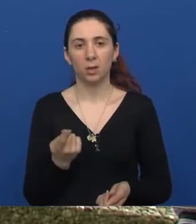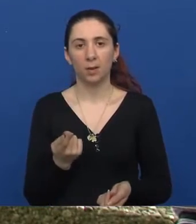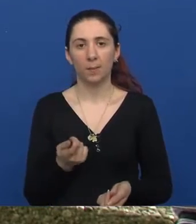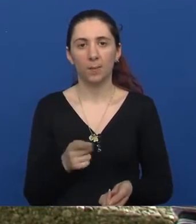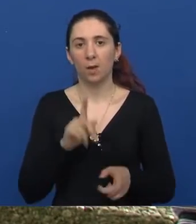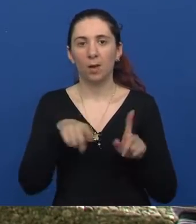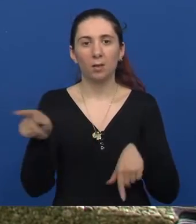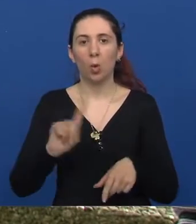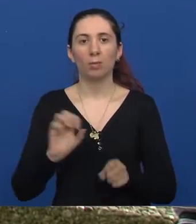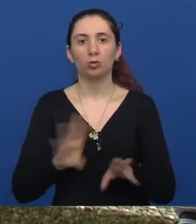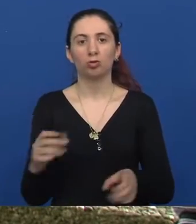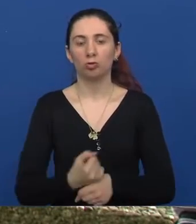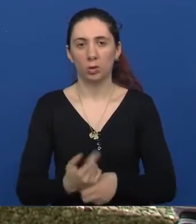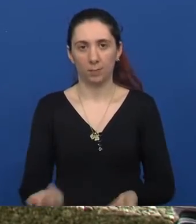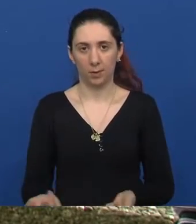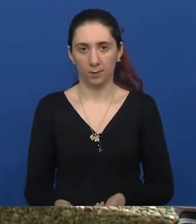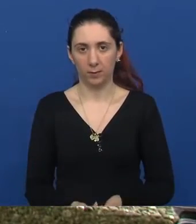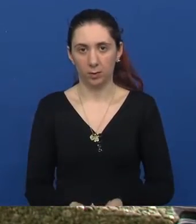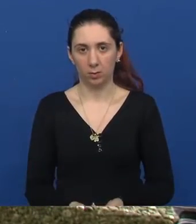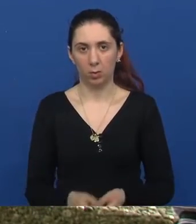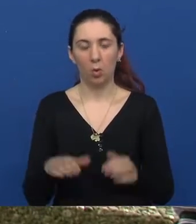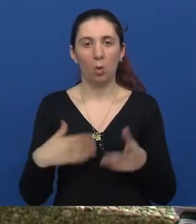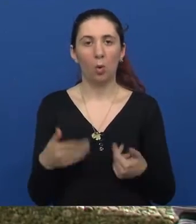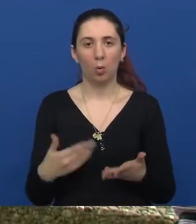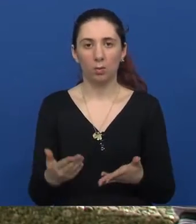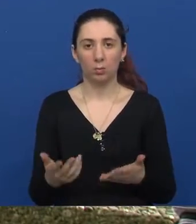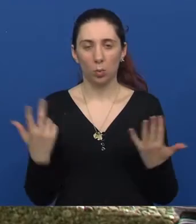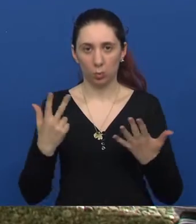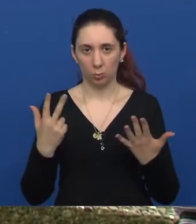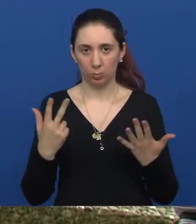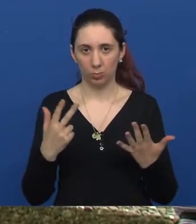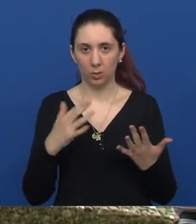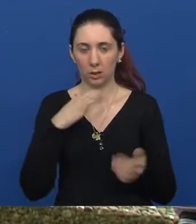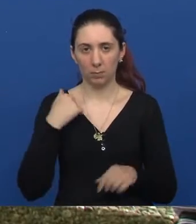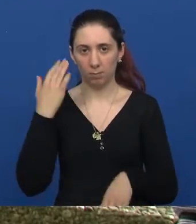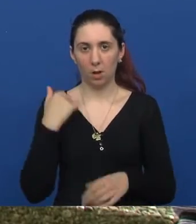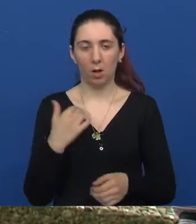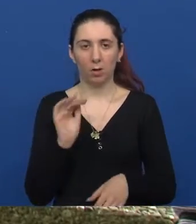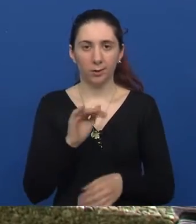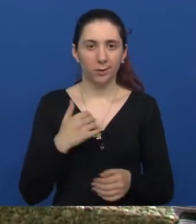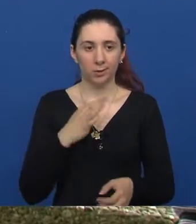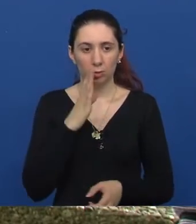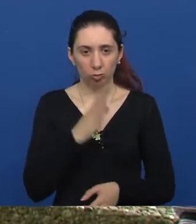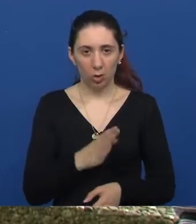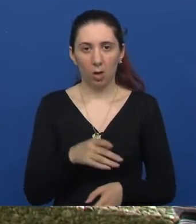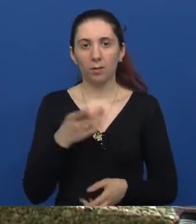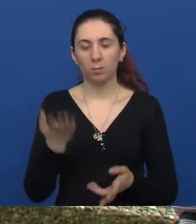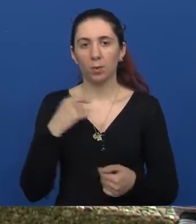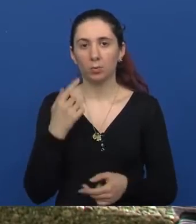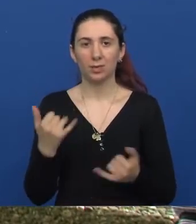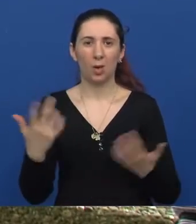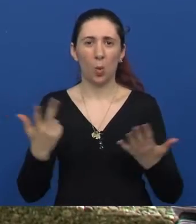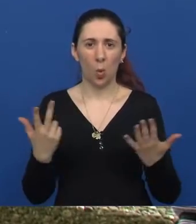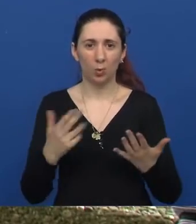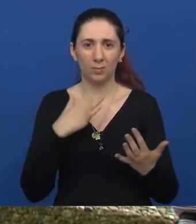niko ništa poduzeti. I onda sam u osmom razredu se požalila. Međutim, tad su mi rekli, ajde osmi